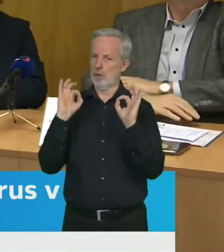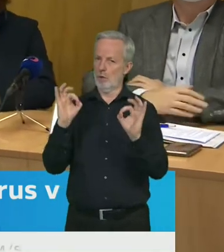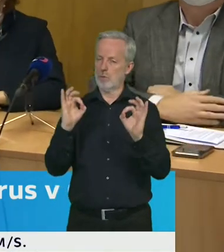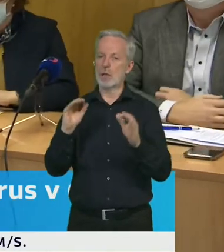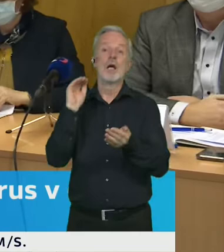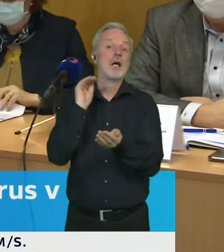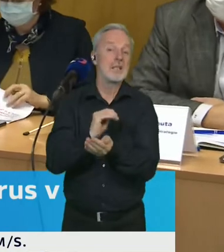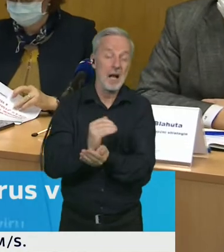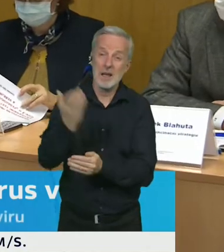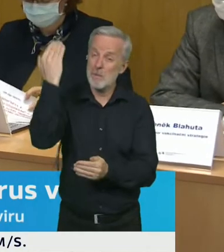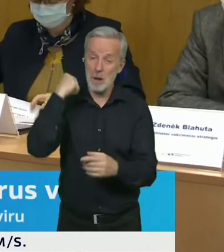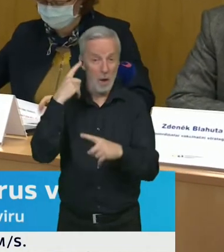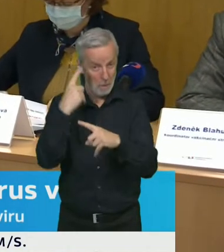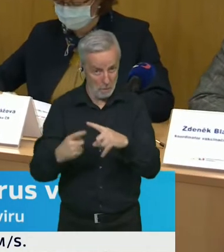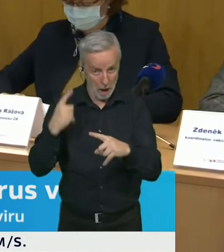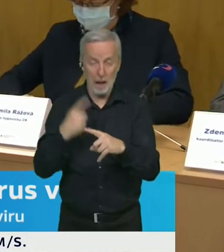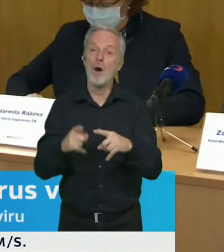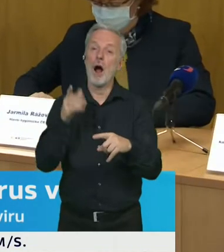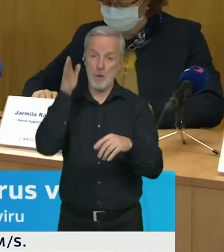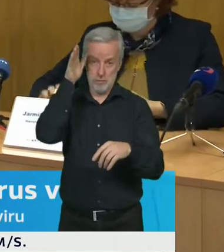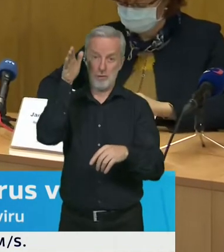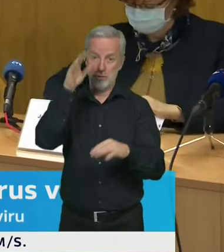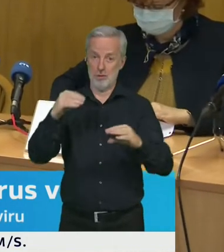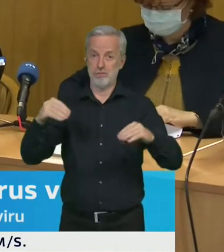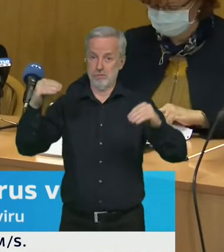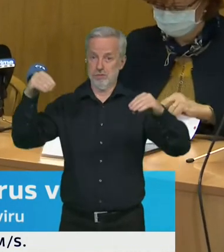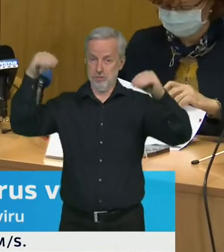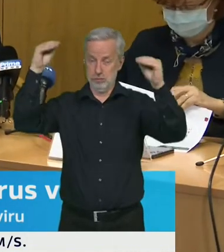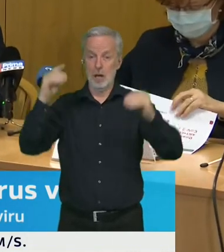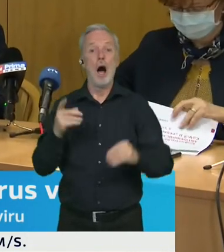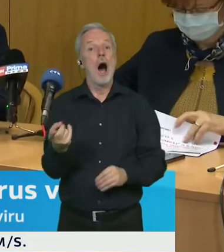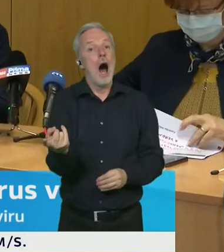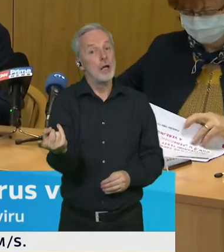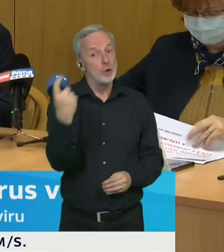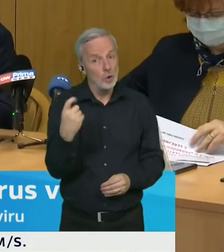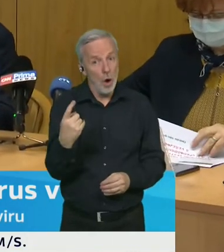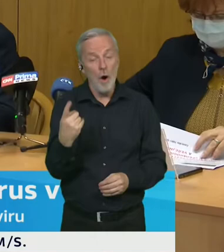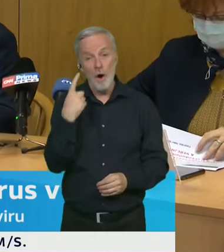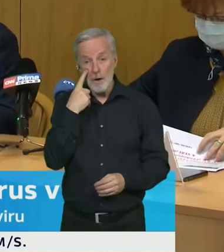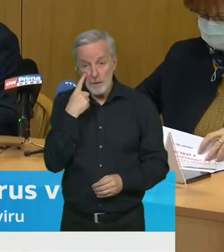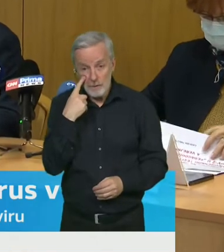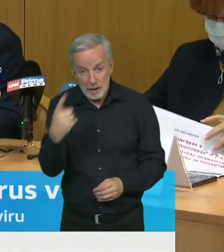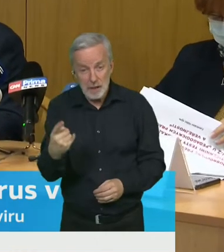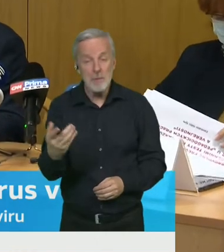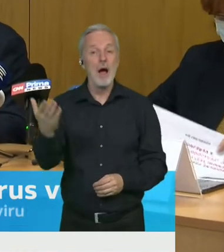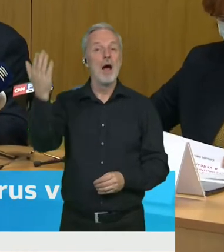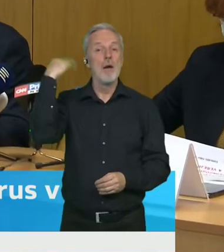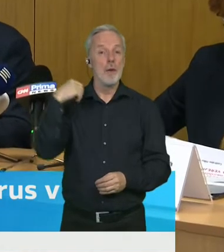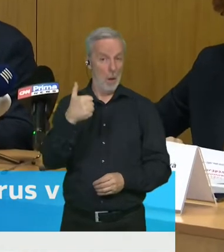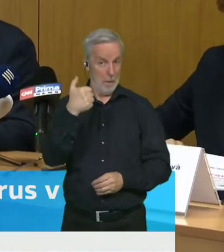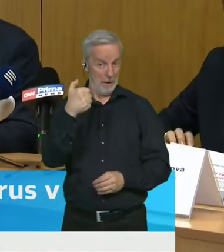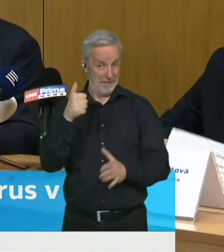málo, ale ta čísla se postupně zvyšují a už z toho, co zde bylo ukázáno, je vidět, že například během toho prvního týdne